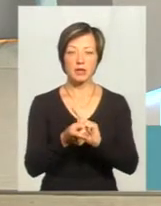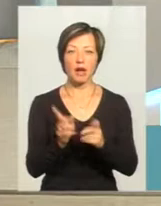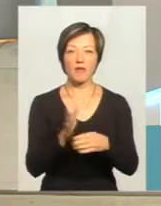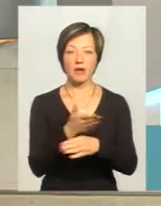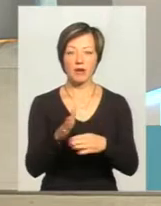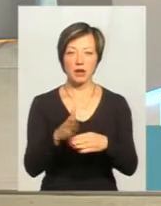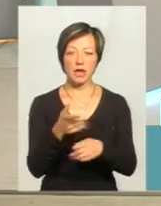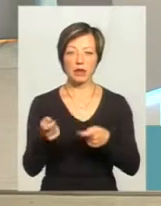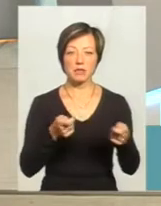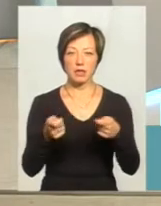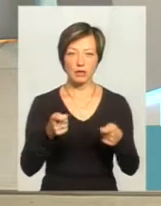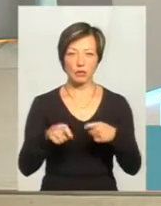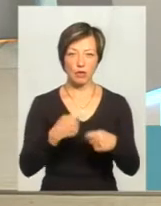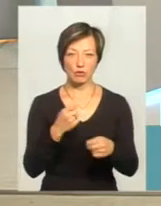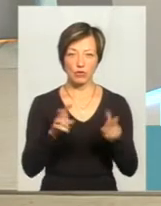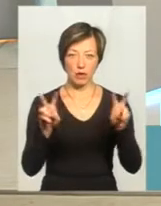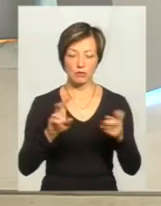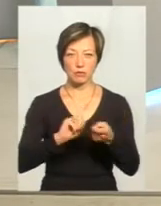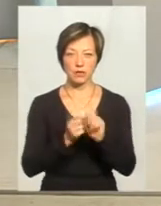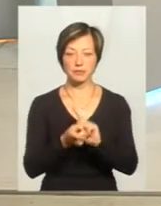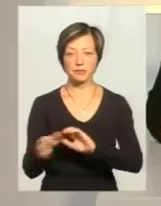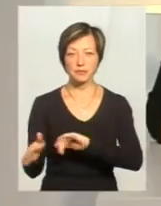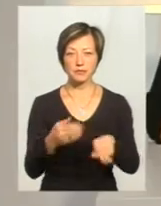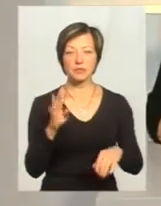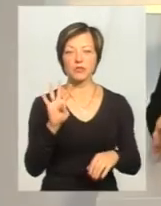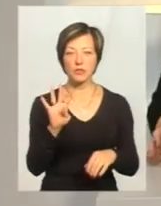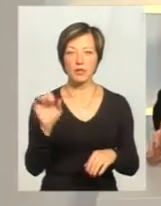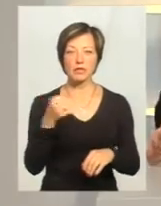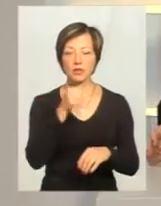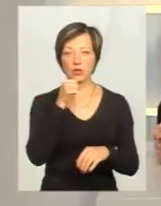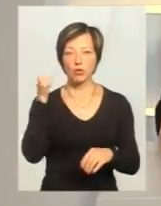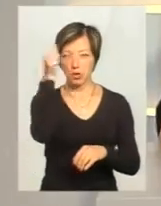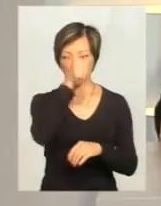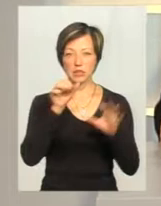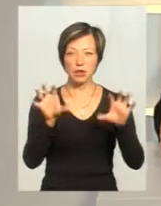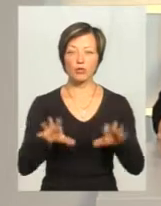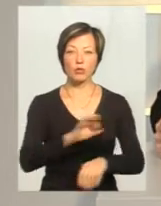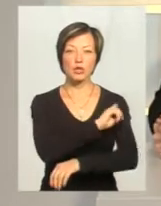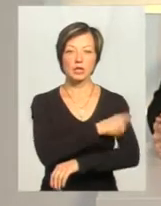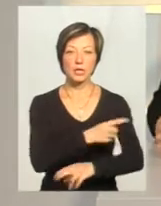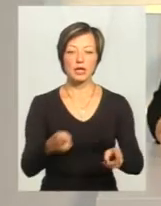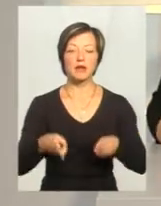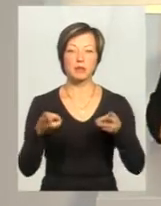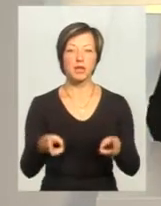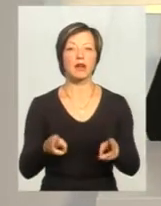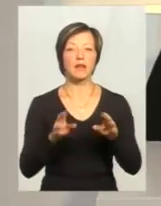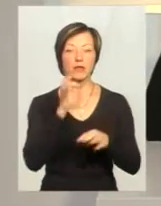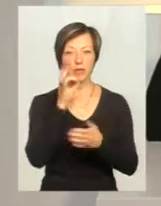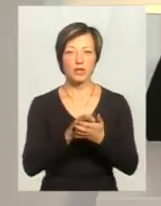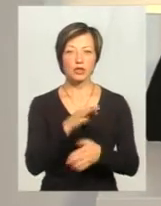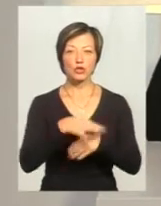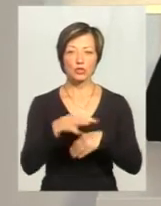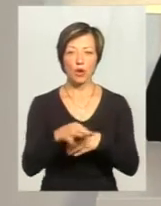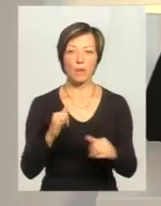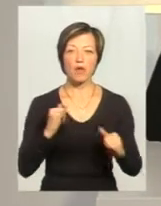адміністративного правопорушення. А от 4 серпня торік в Україні набув чинності закон про посилення кримінальної відповідальності за жорстоке